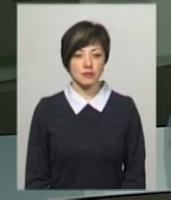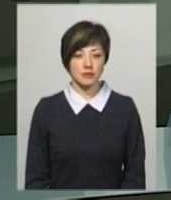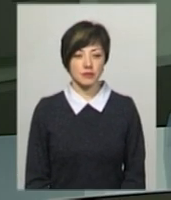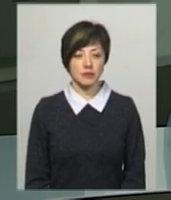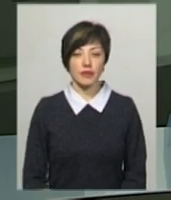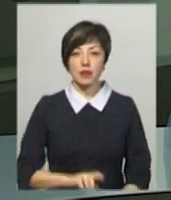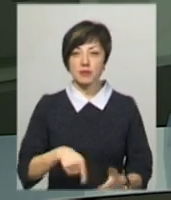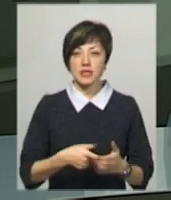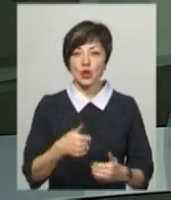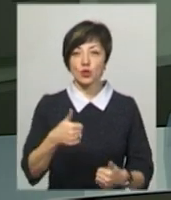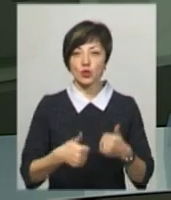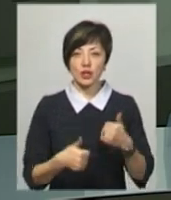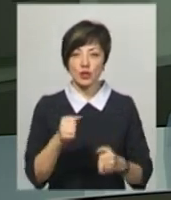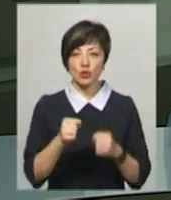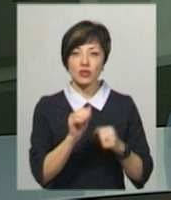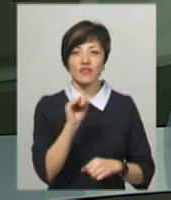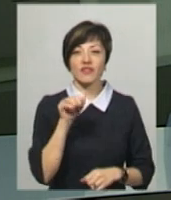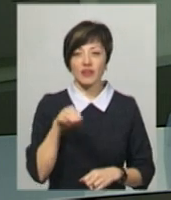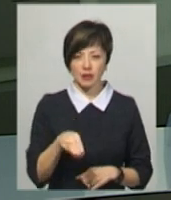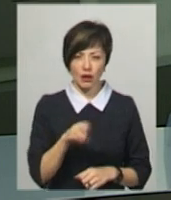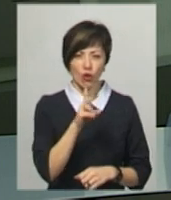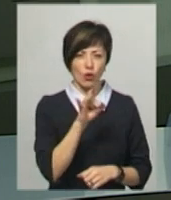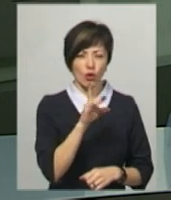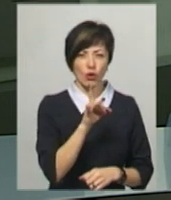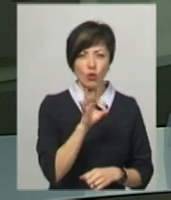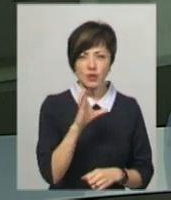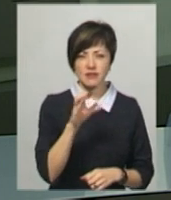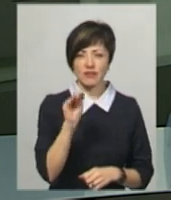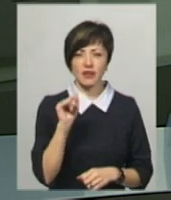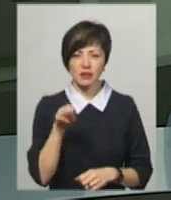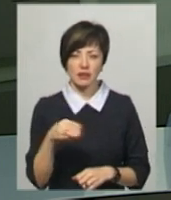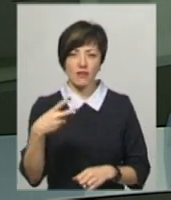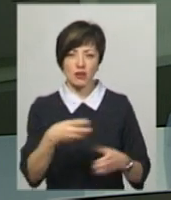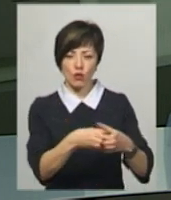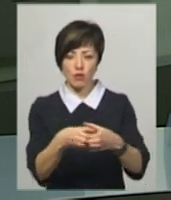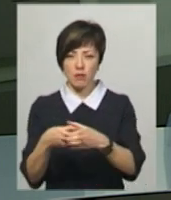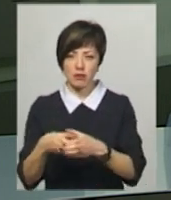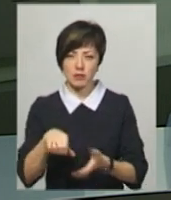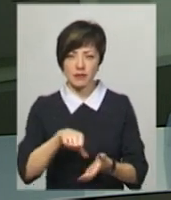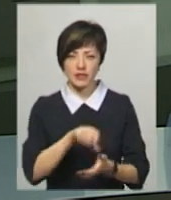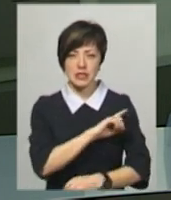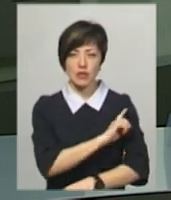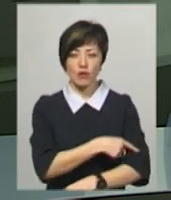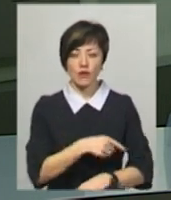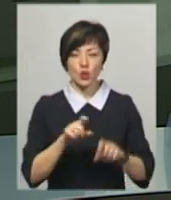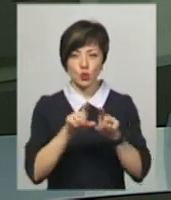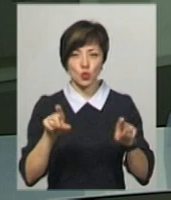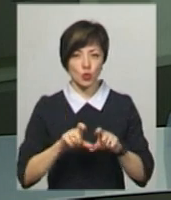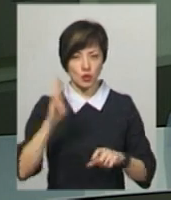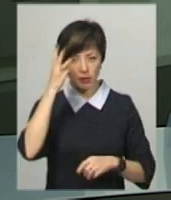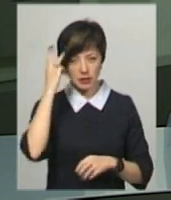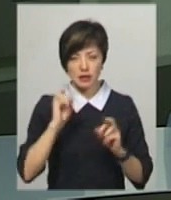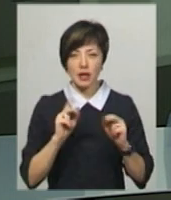Міський турнір з кросфіту відбувся у Хмельницькому. Участь в ньому взяли 20 команд представників силових структур обласного центру.